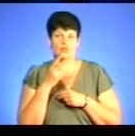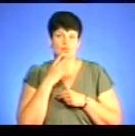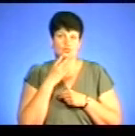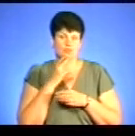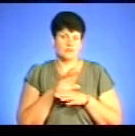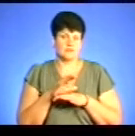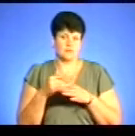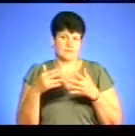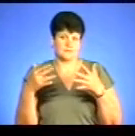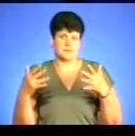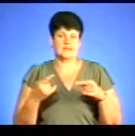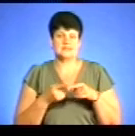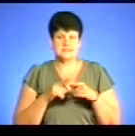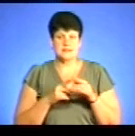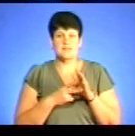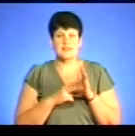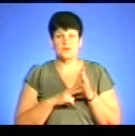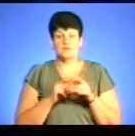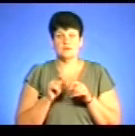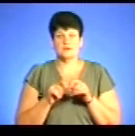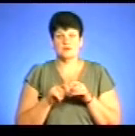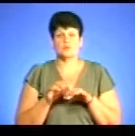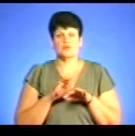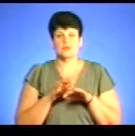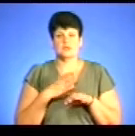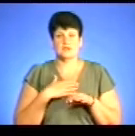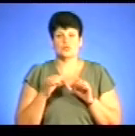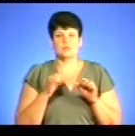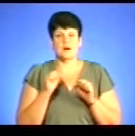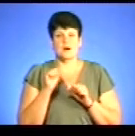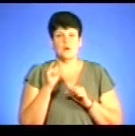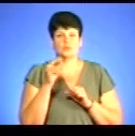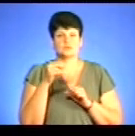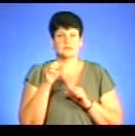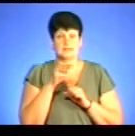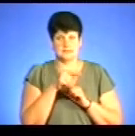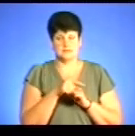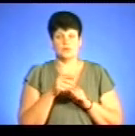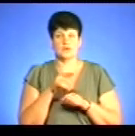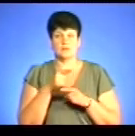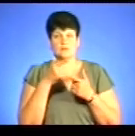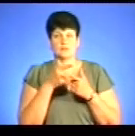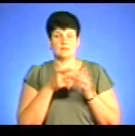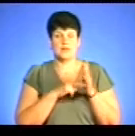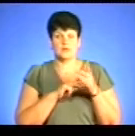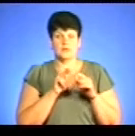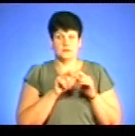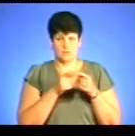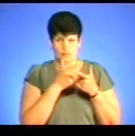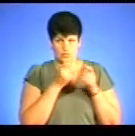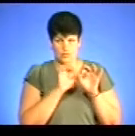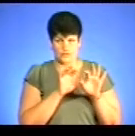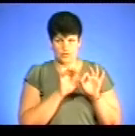можете просто прийти? Про планову перевірку це здійснює наше управління аудиту, і воно її повідомляє. тобто, коли ви